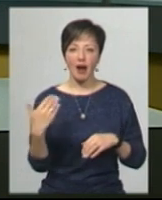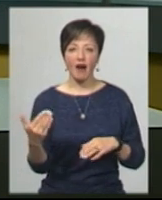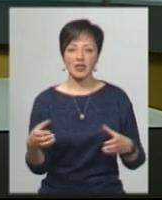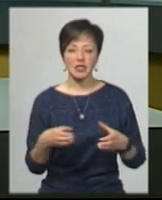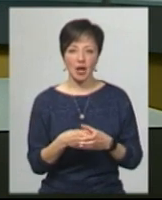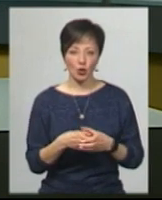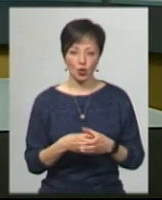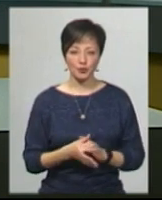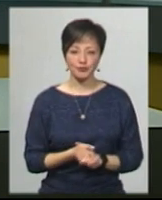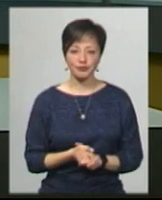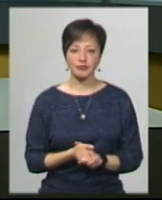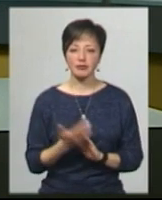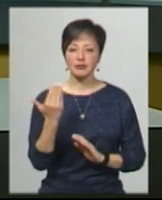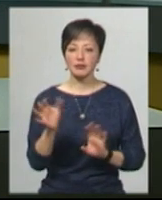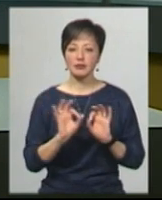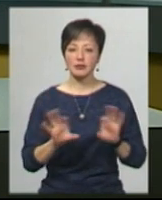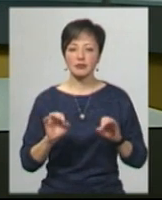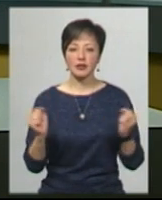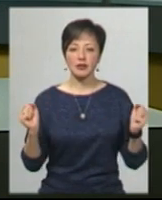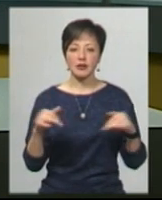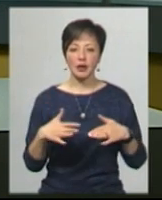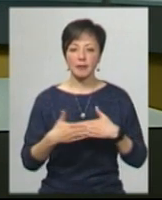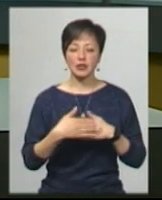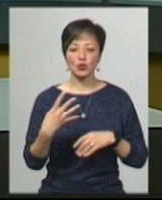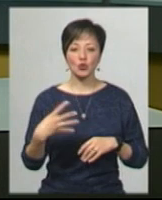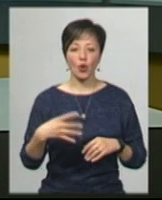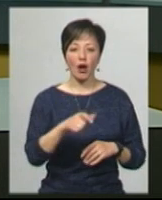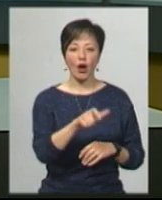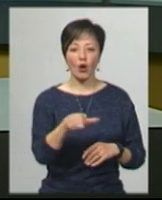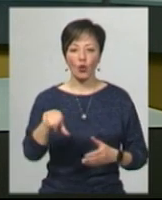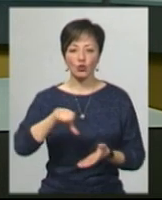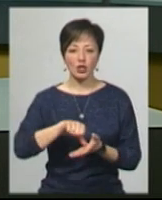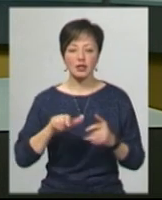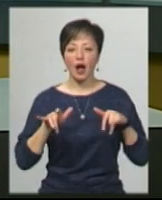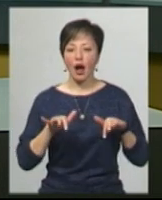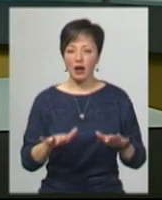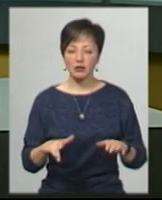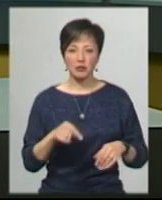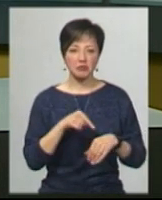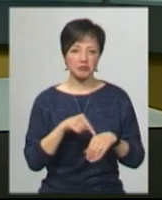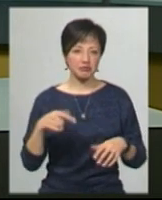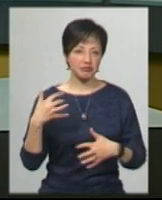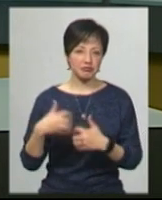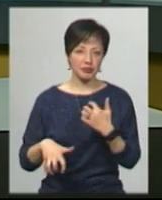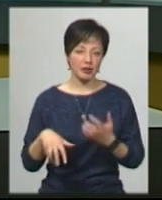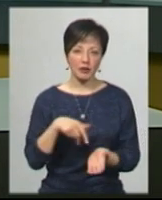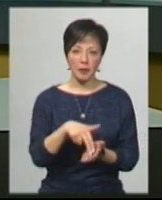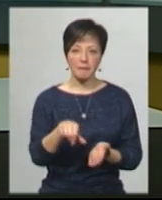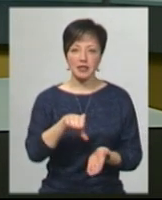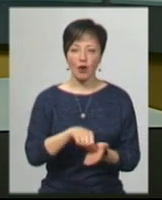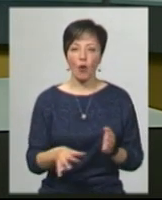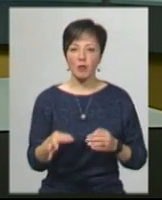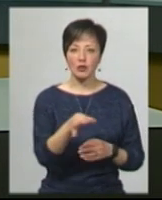Вадим Чоловський. За його словами, зібралося близько 40 учасників. На акцію не відреагували та не вийшли представники з